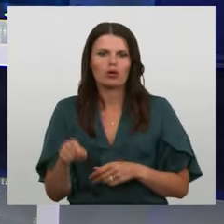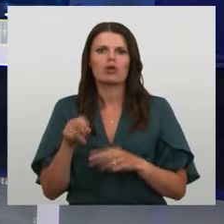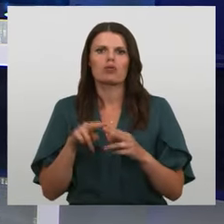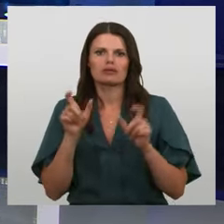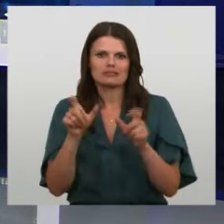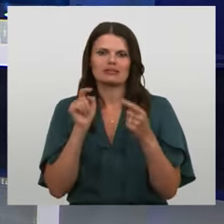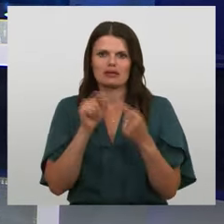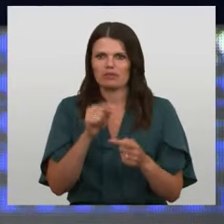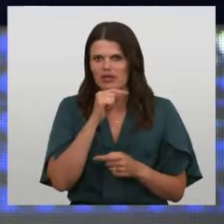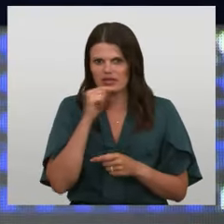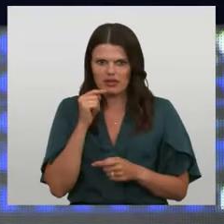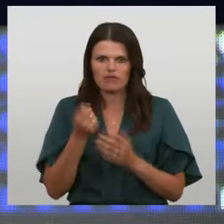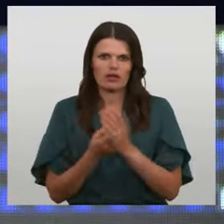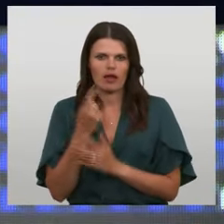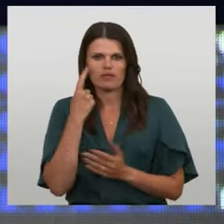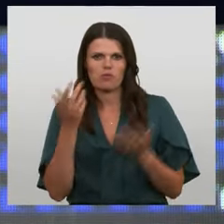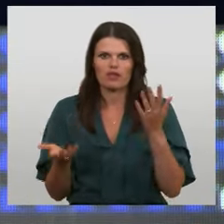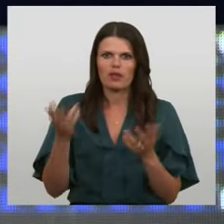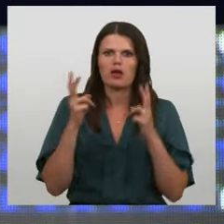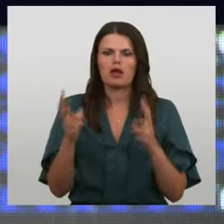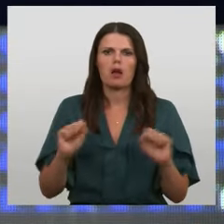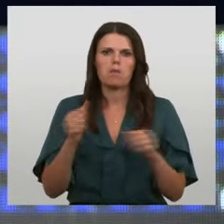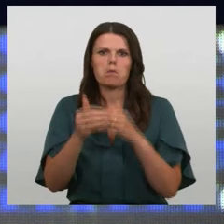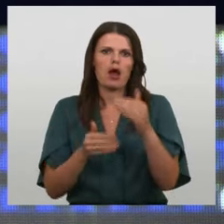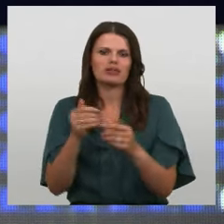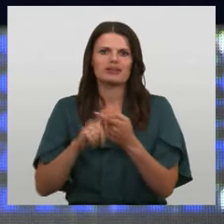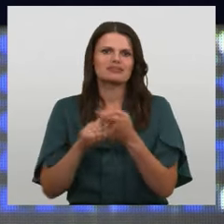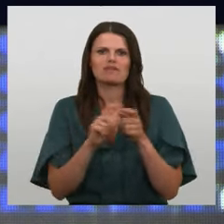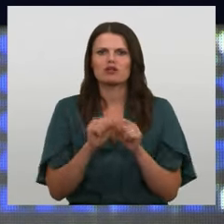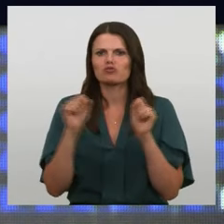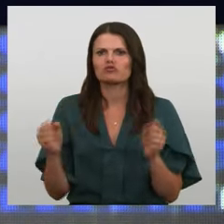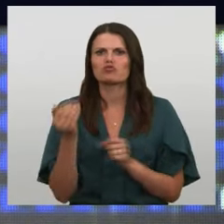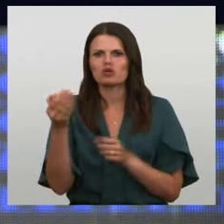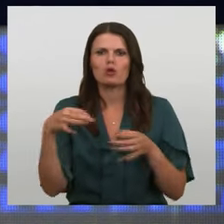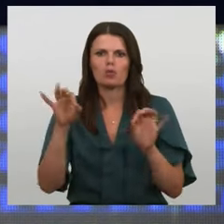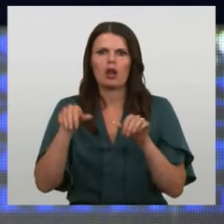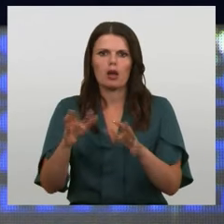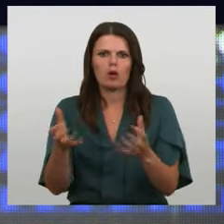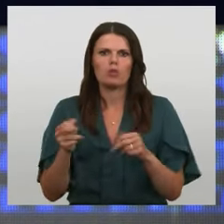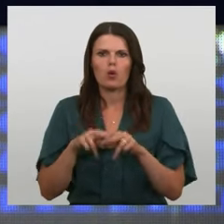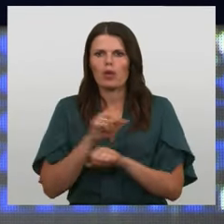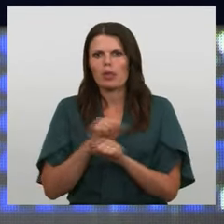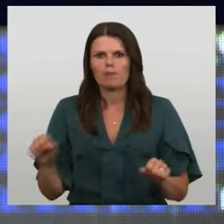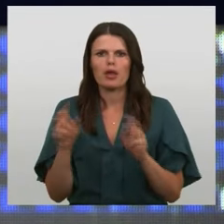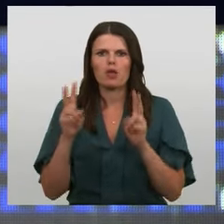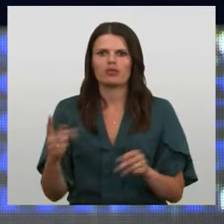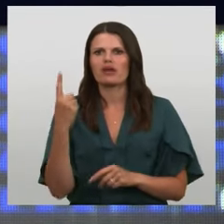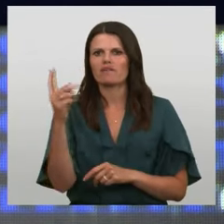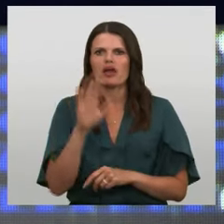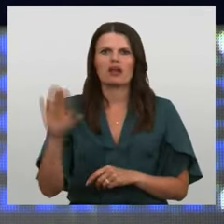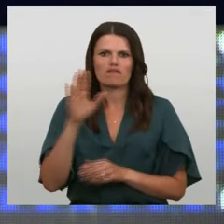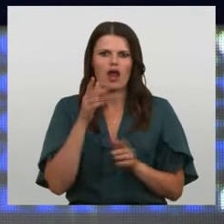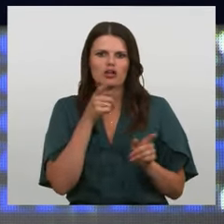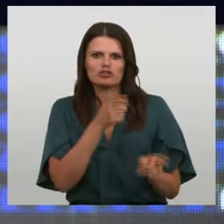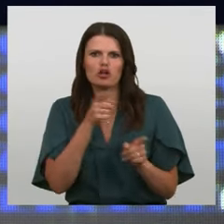radījuši dilemmu. Kā pātrināt Savienības drošībai būtisku lēmumu pieņemšanu un nepieļaut, ka vienu valstu šantažē visu spārējās, vienlaikši